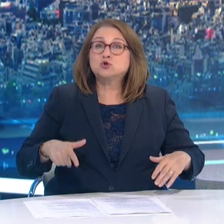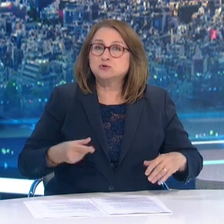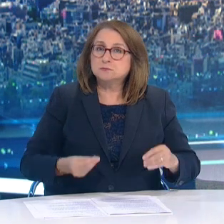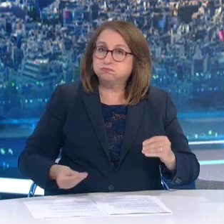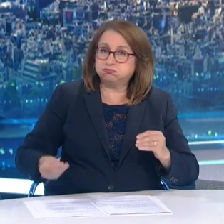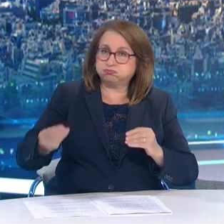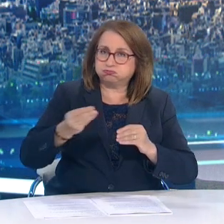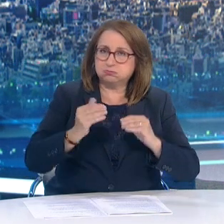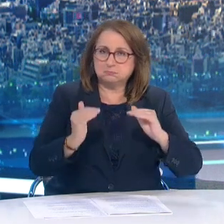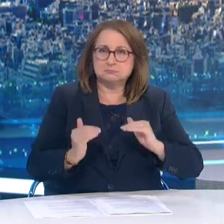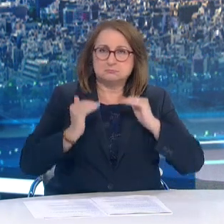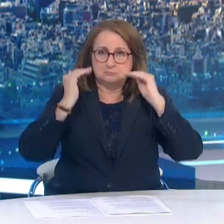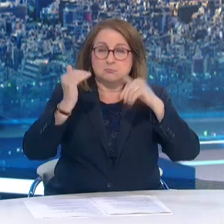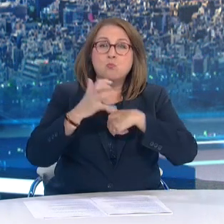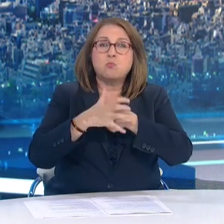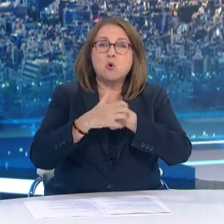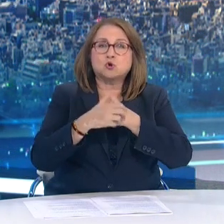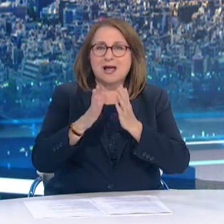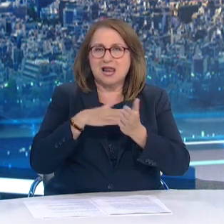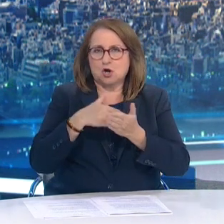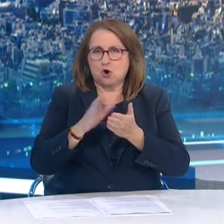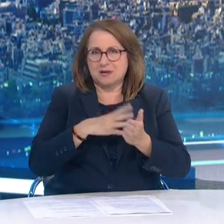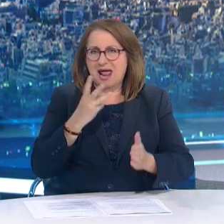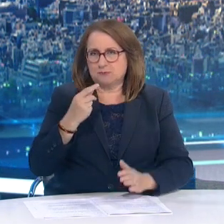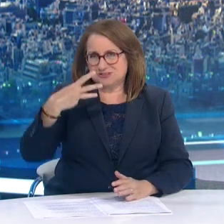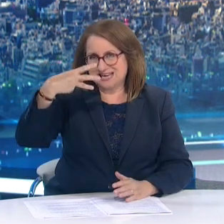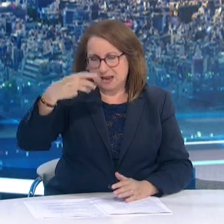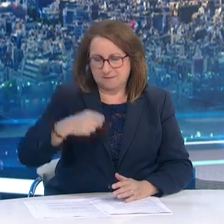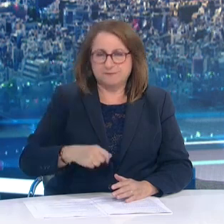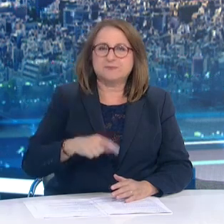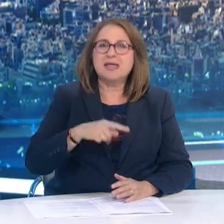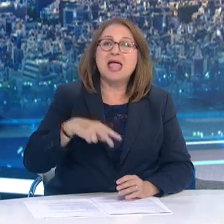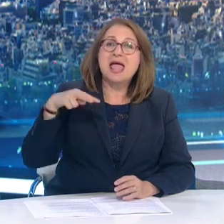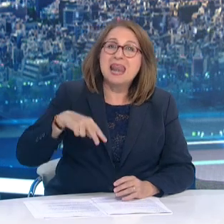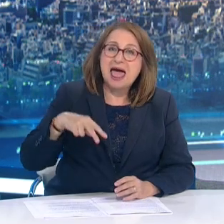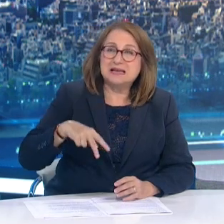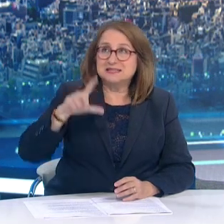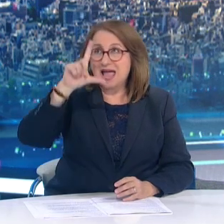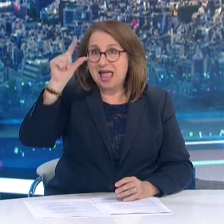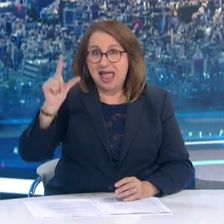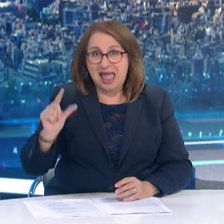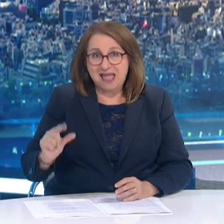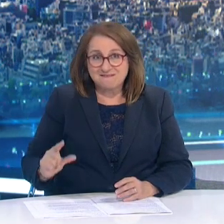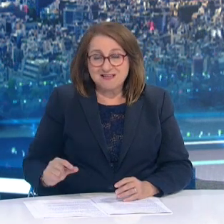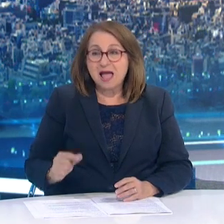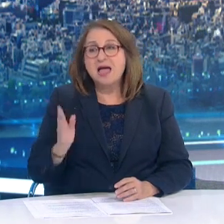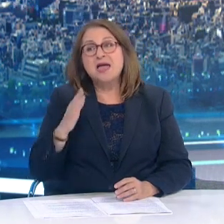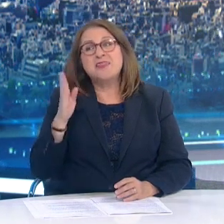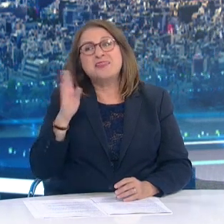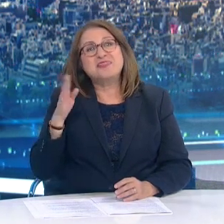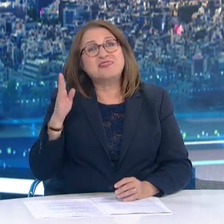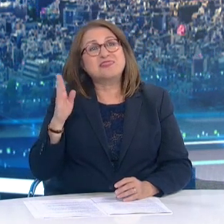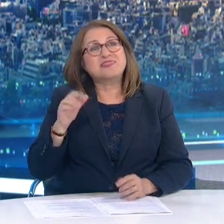Πορτοκαλί στο επίπεδο 3 Οι περιφερειακές ενότητες Λάρισας, Ευείας και Δυτικής Αττικής πέφτουν επίπεδο και